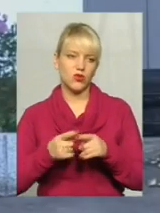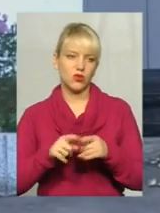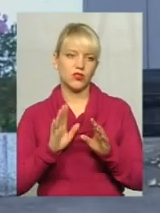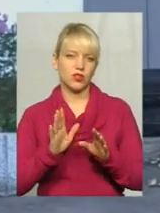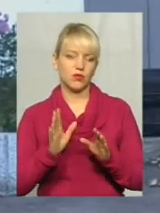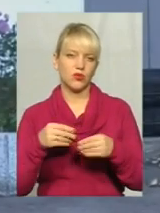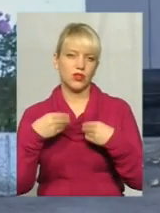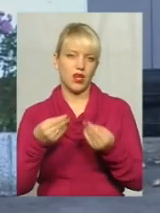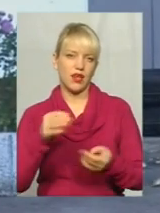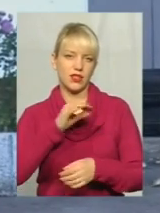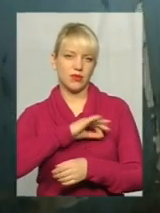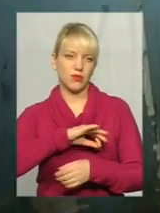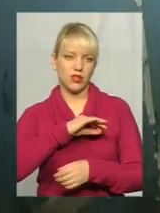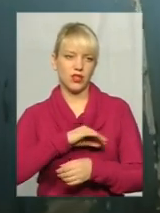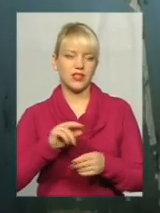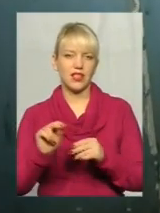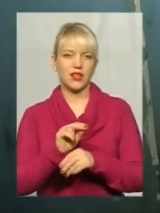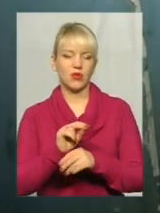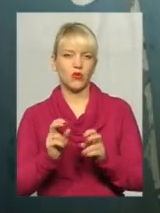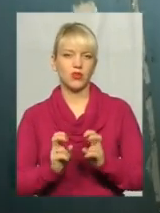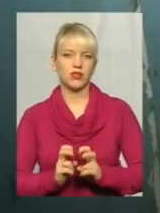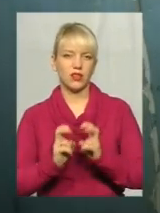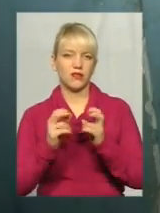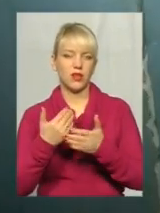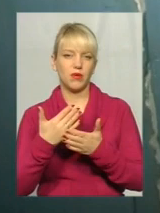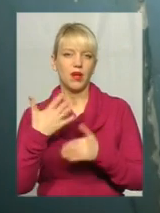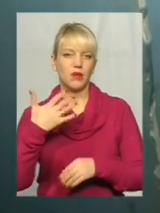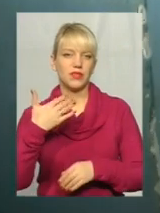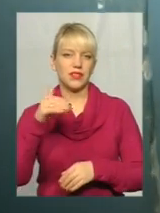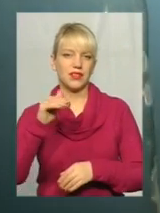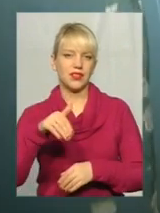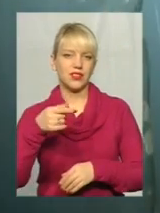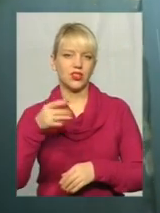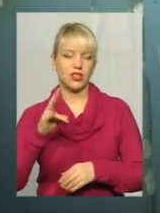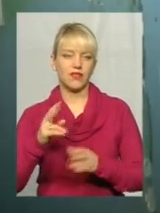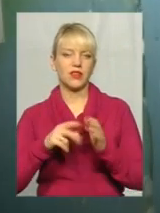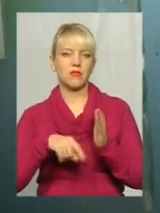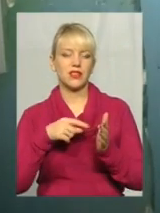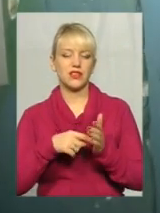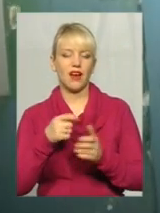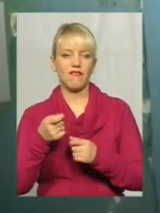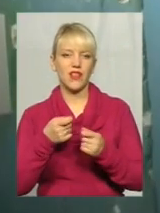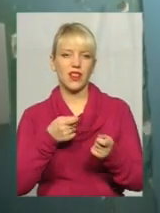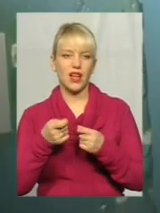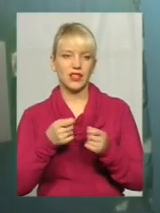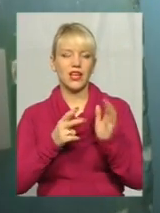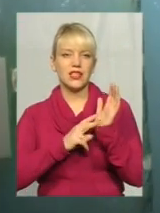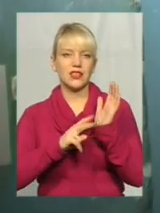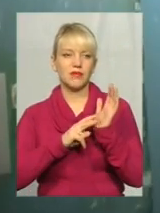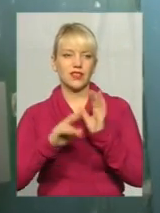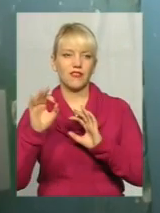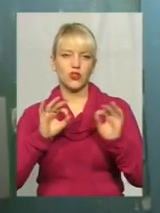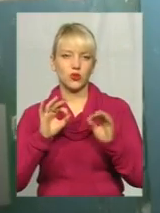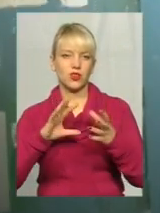Ремонт ліфта у цьому під'їзді оцінюють у 50 тисяч гривень. Міська влада сплачує 70% суми, решту мають дати мешканці.